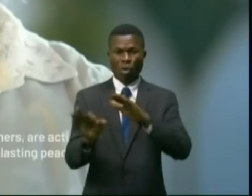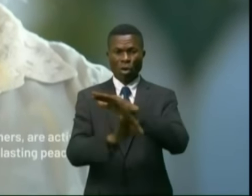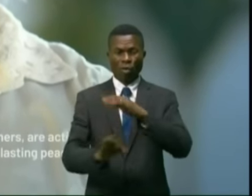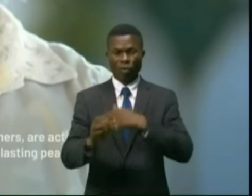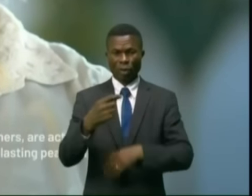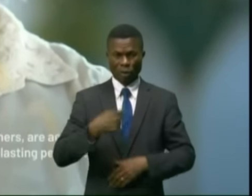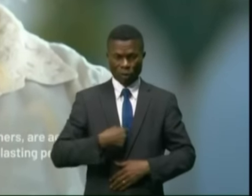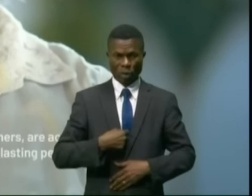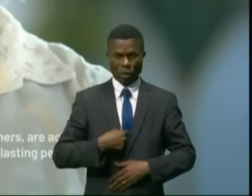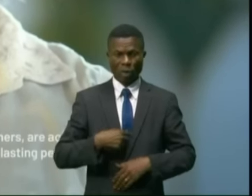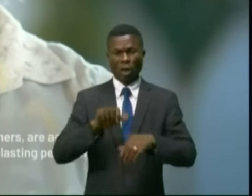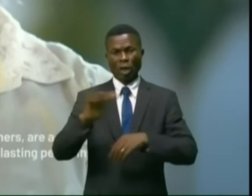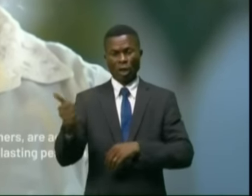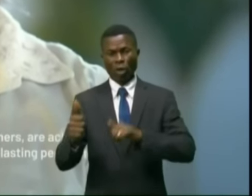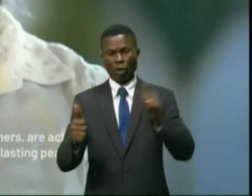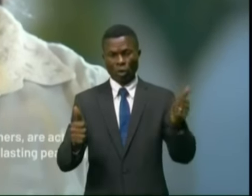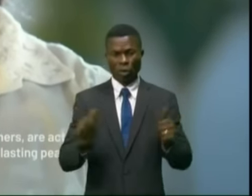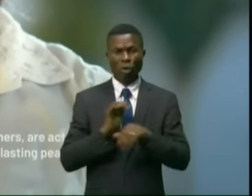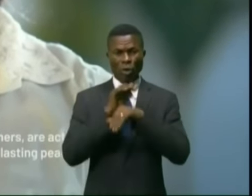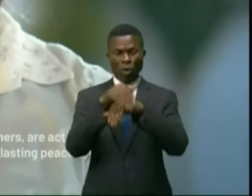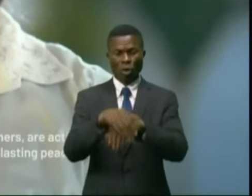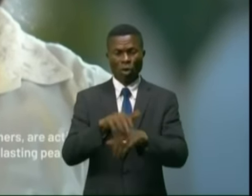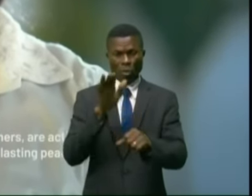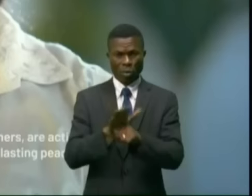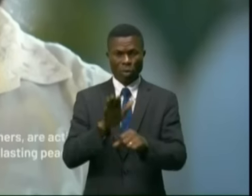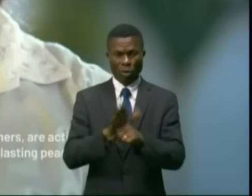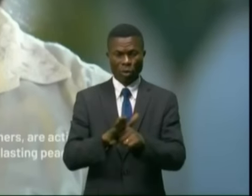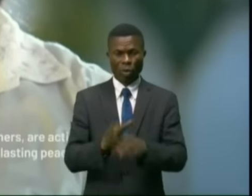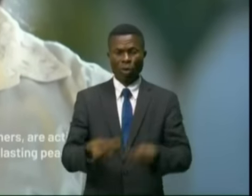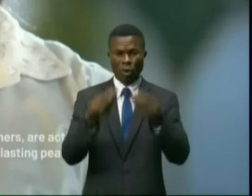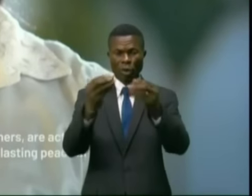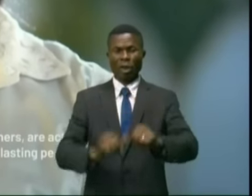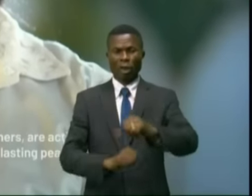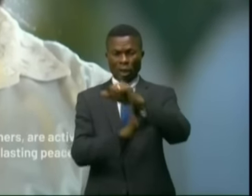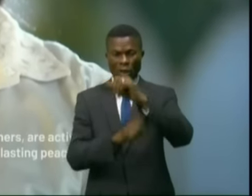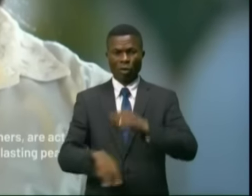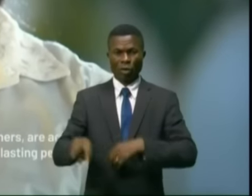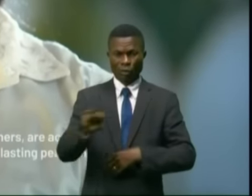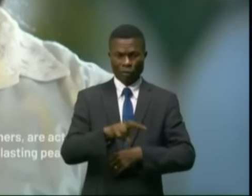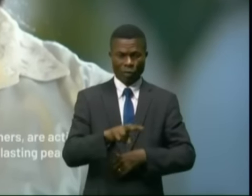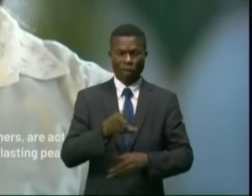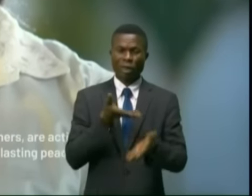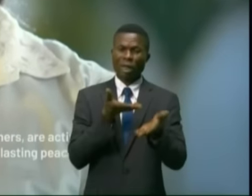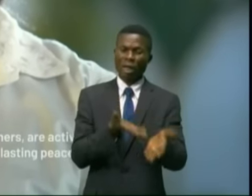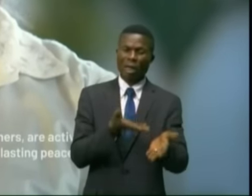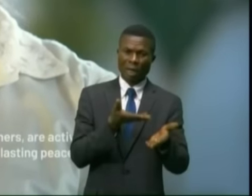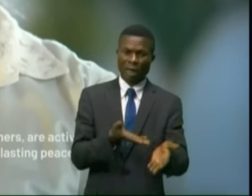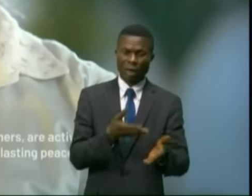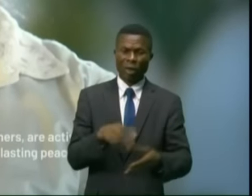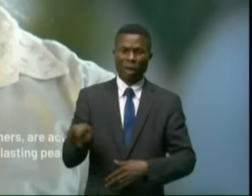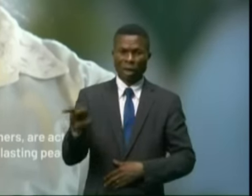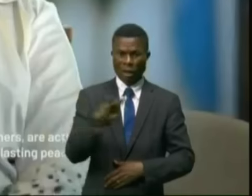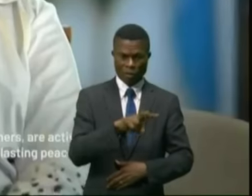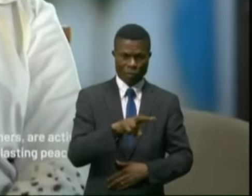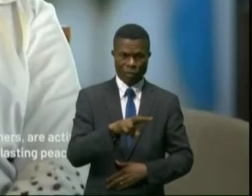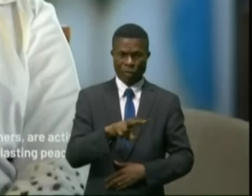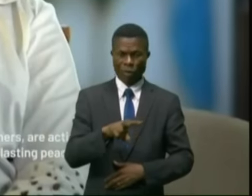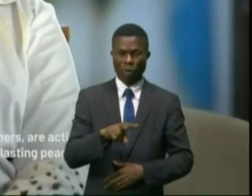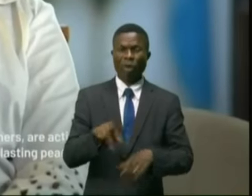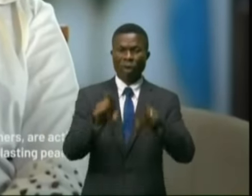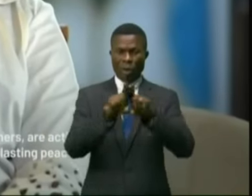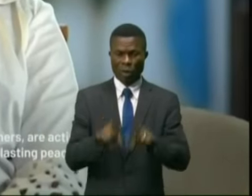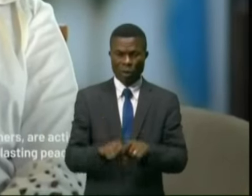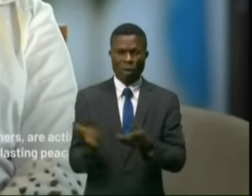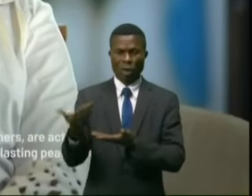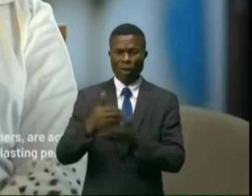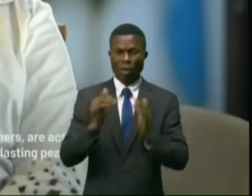et bien d'autres s'engagent activement à apporter leur soutien et leur assistance à votre cause ainsi qu